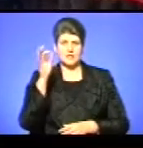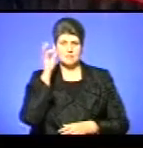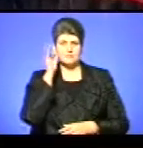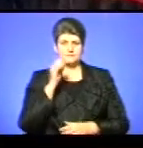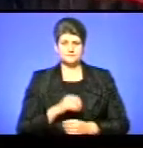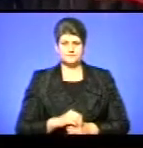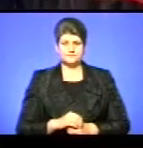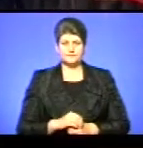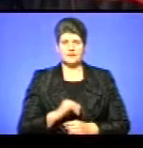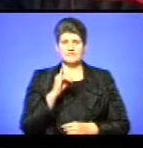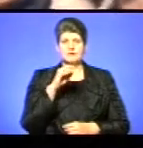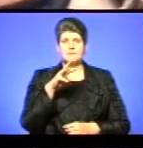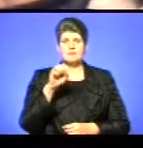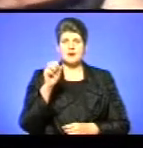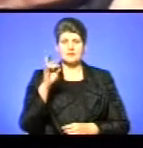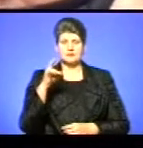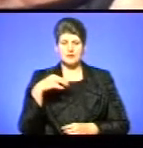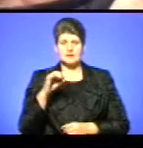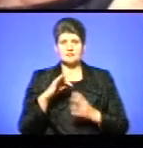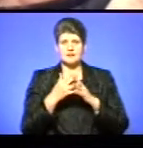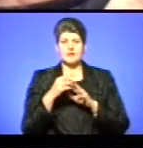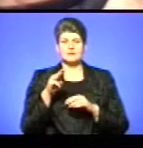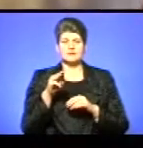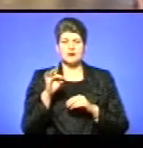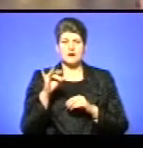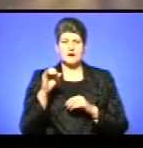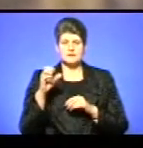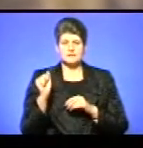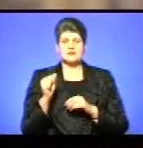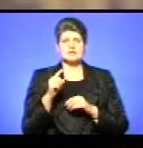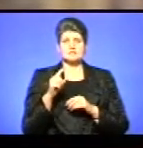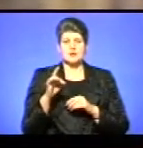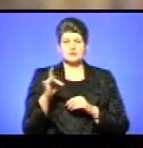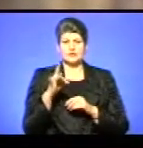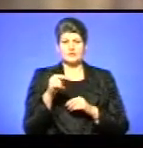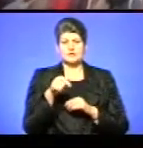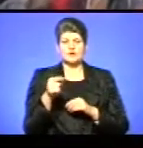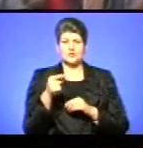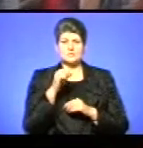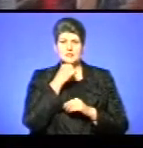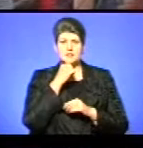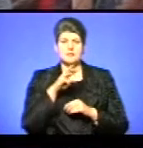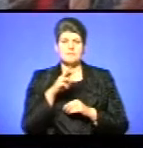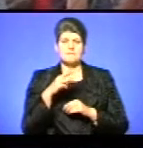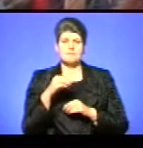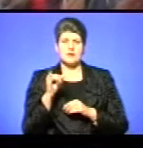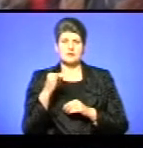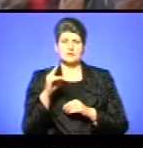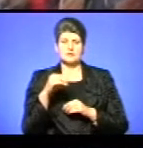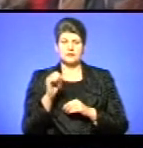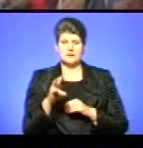Іван Мандрих з села Тарасівка з Бараського району. Він – тернопільський дід Майдан. З перших днів